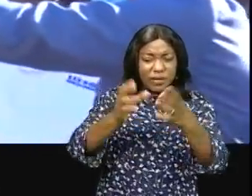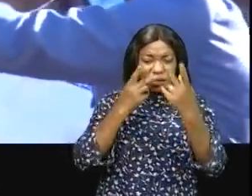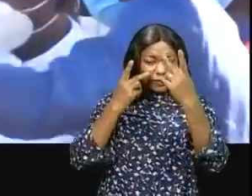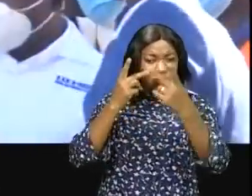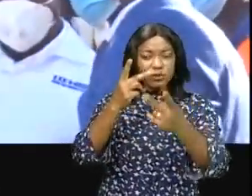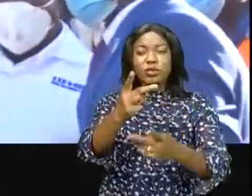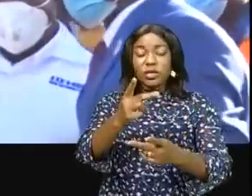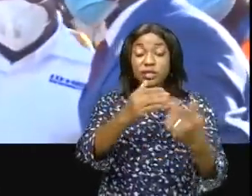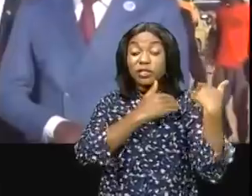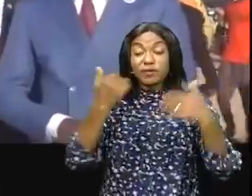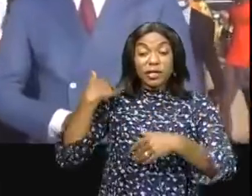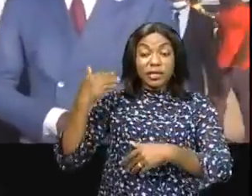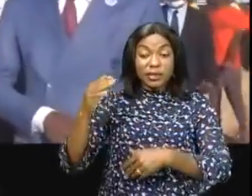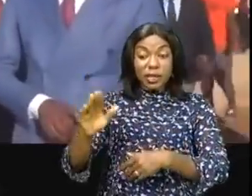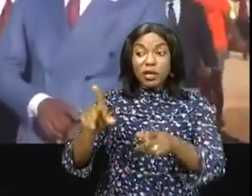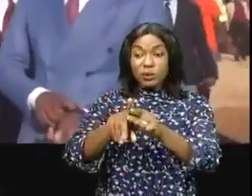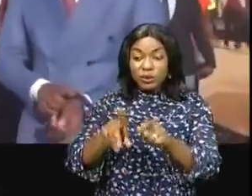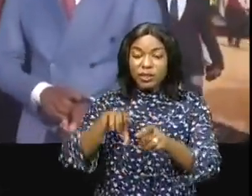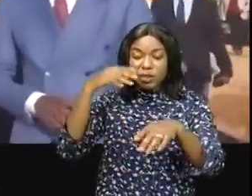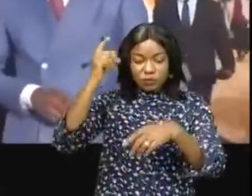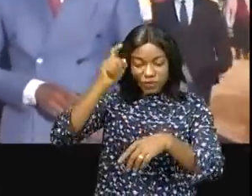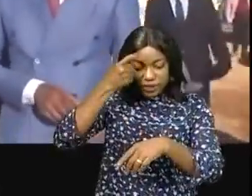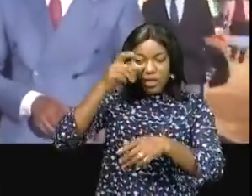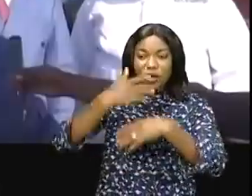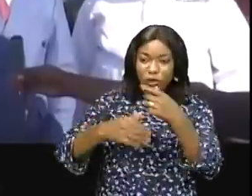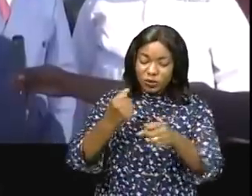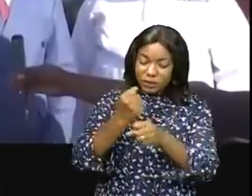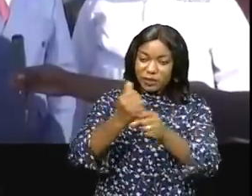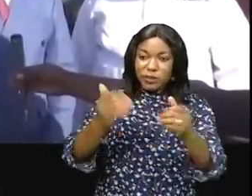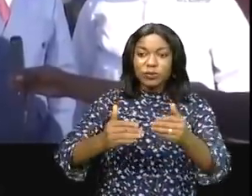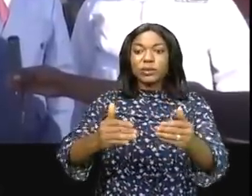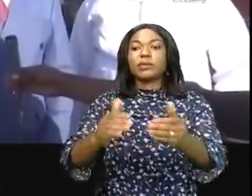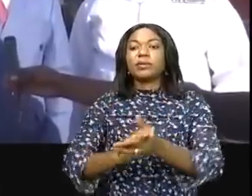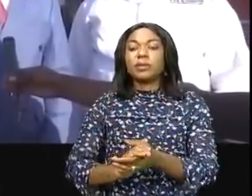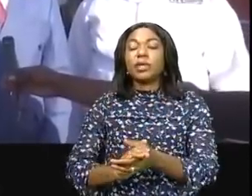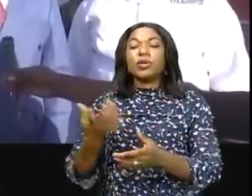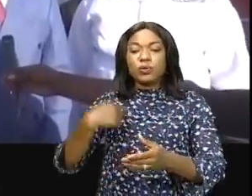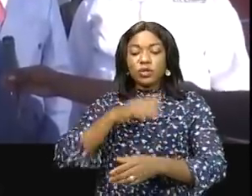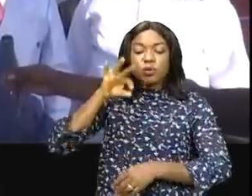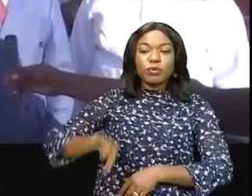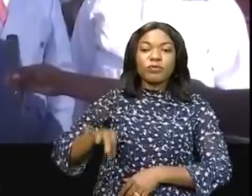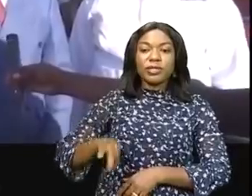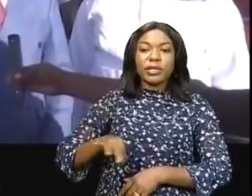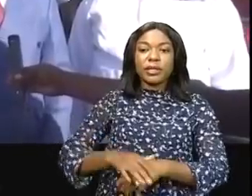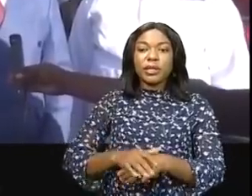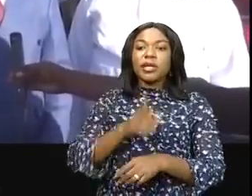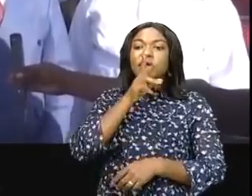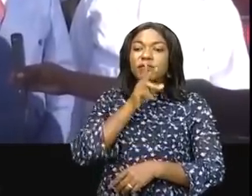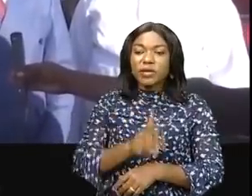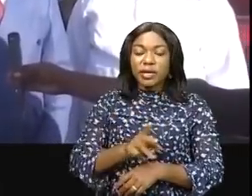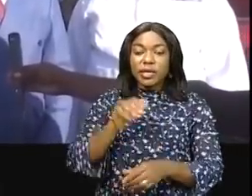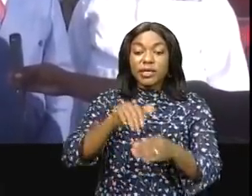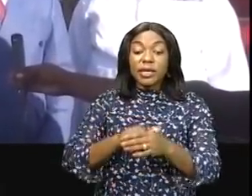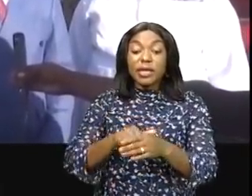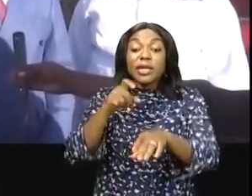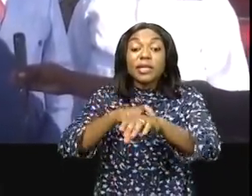Tchisekedi, que matérialise en province le gouverneur Jacques Kiaboulakatoué. C'est la continuité. Nous allons profiter vraiment de cette saison sèche